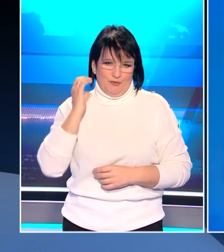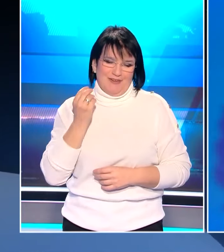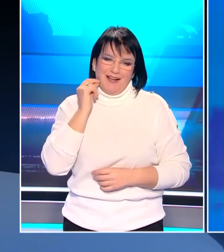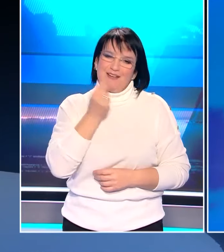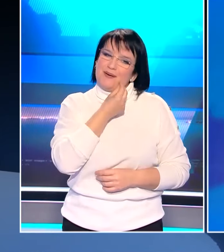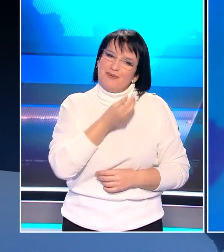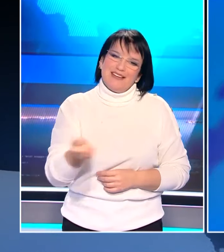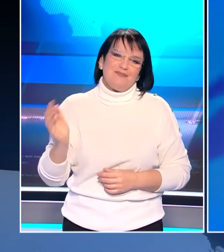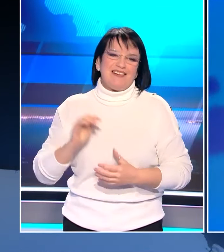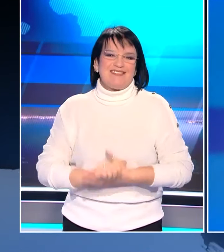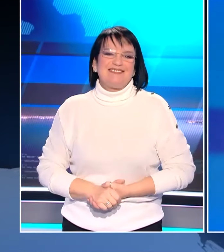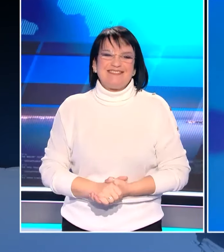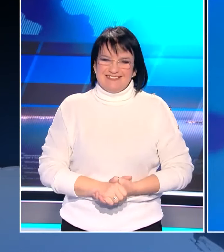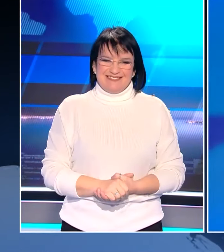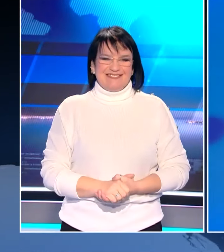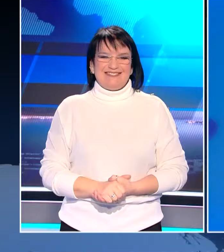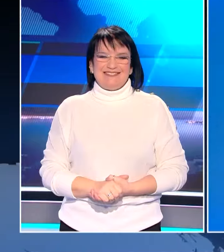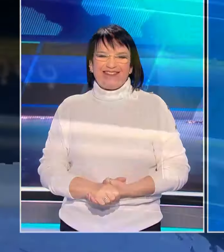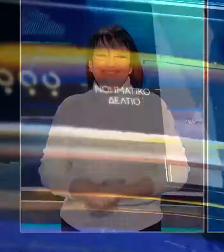Αντονοπούλου. Καλό απόγευμα σε όλους.